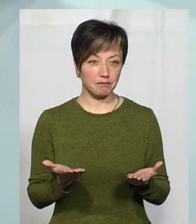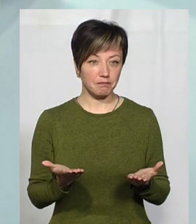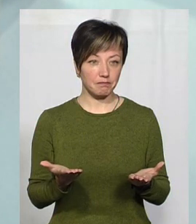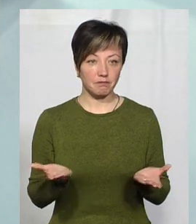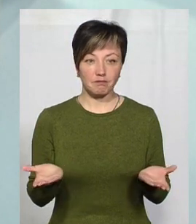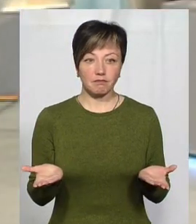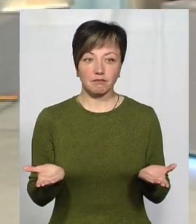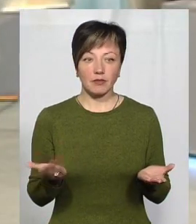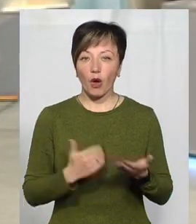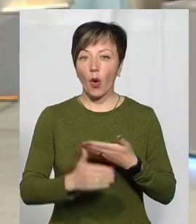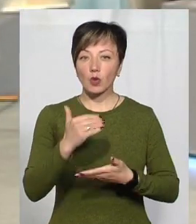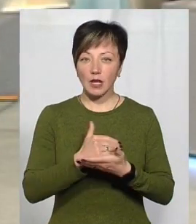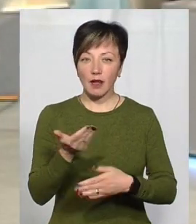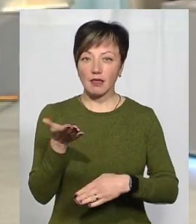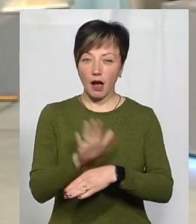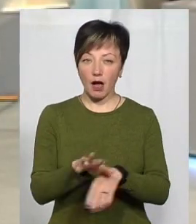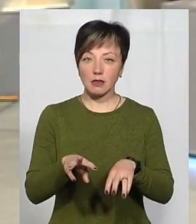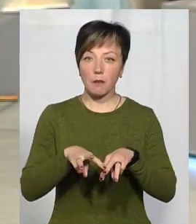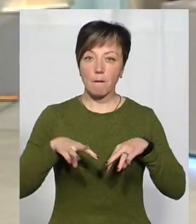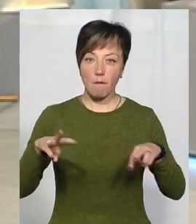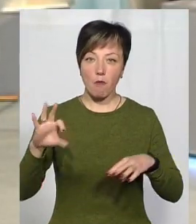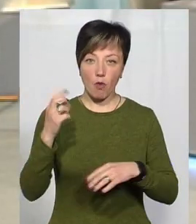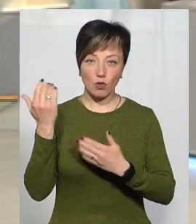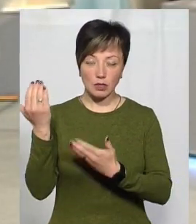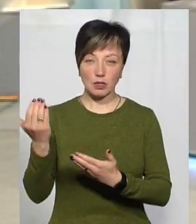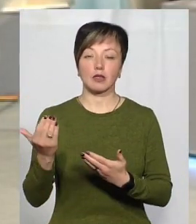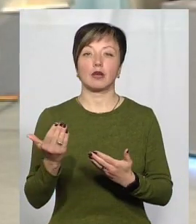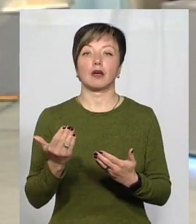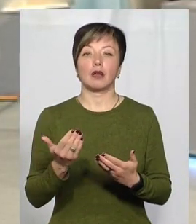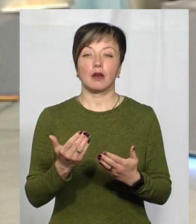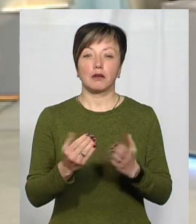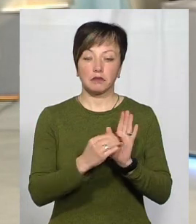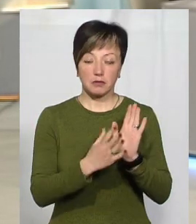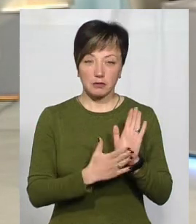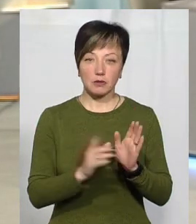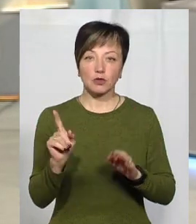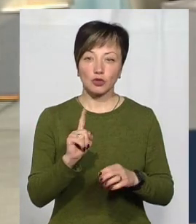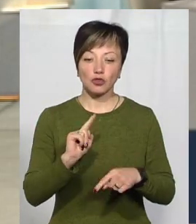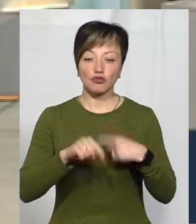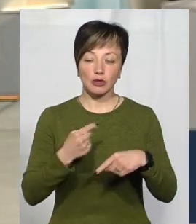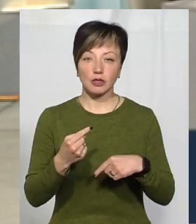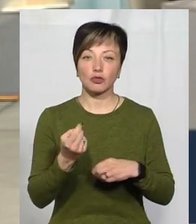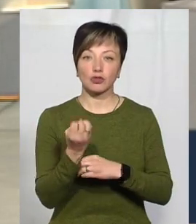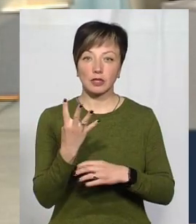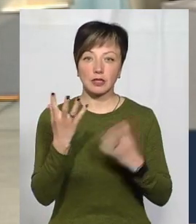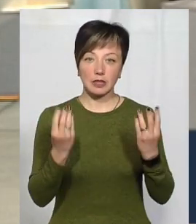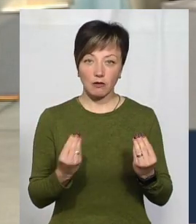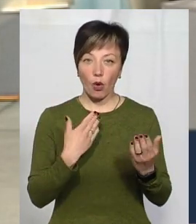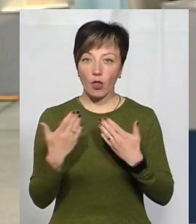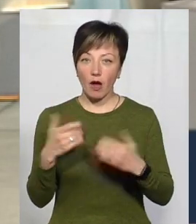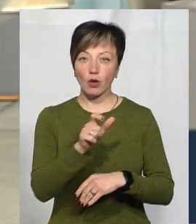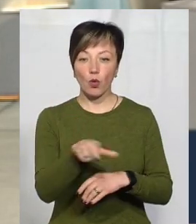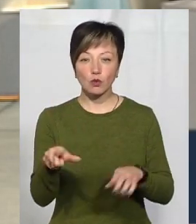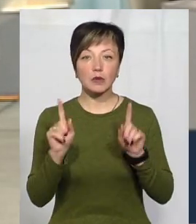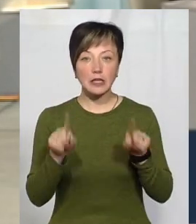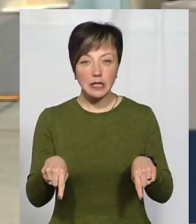Що ви думаєте з цього приводу? Зараз Міністерства охорони здоров'я саме і говорить про те, що через 14 днів контактні особи,